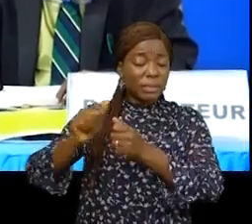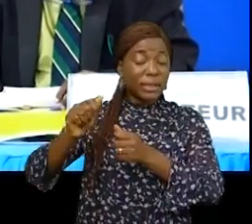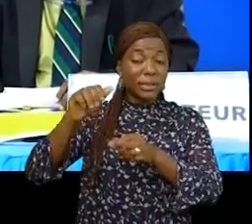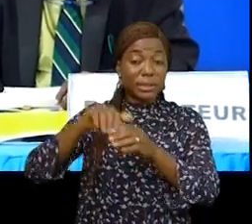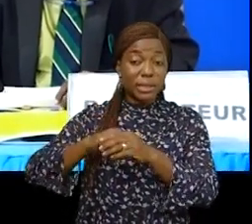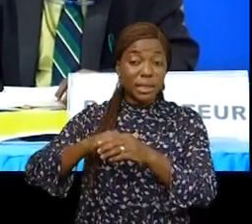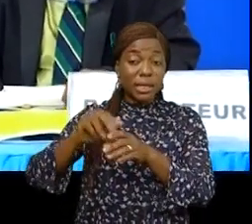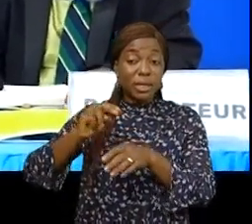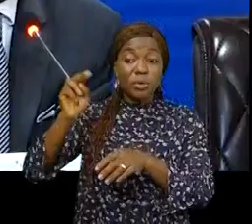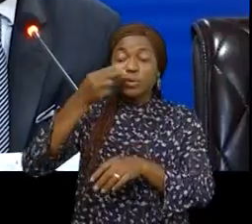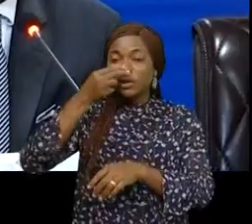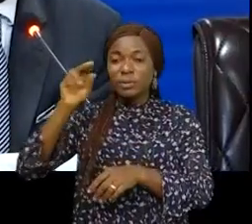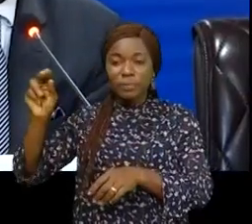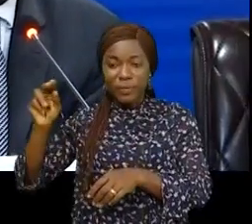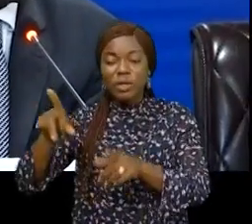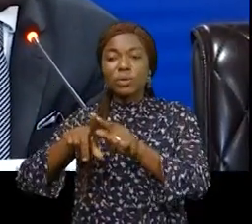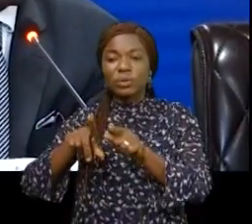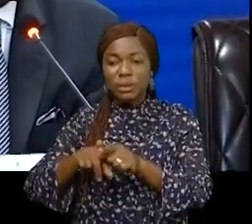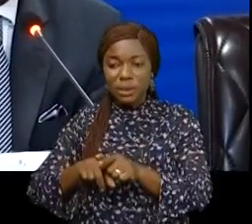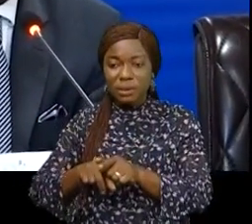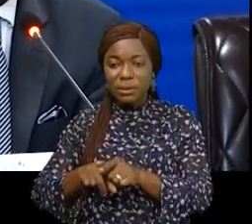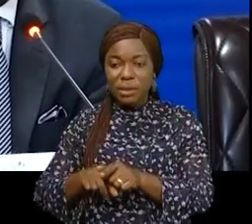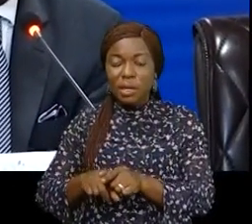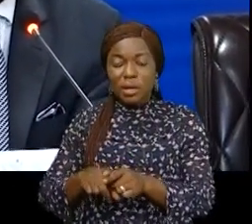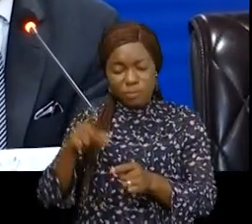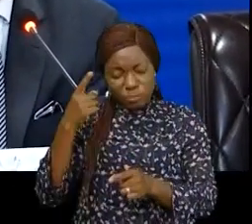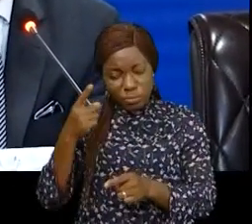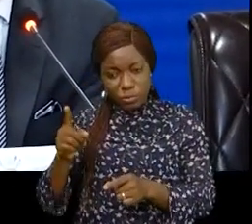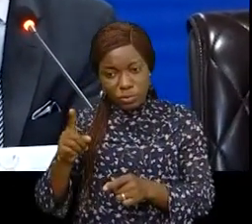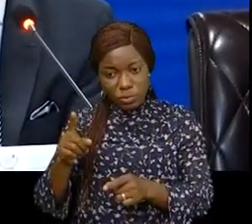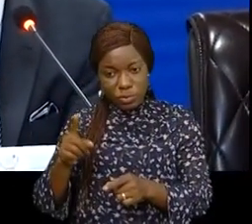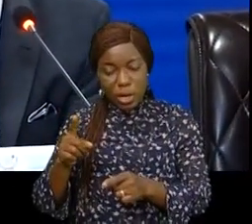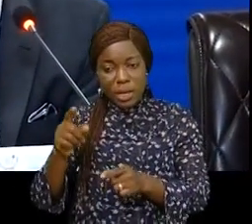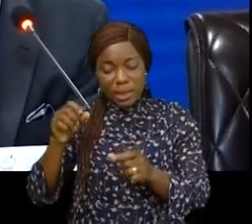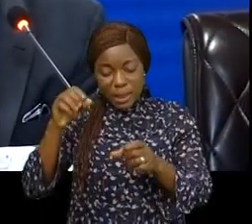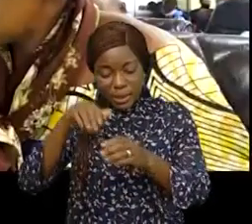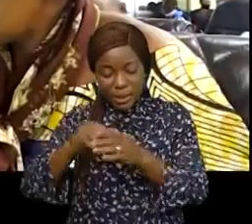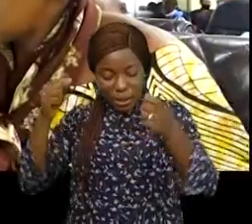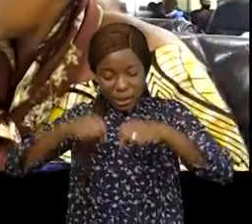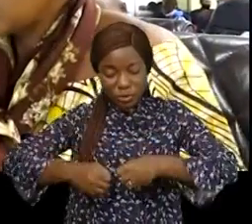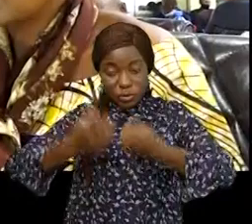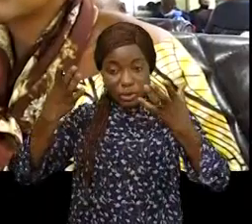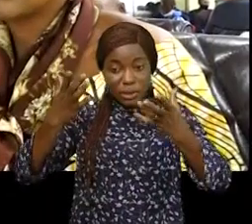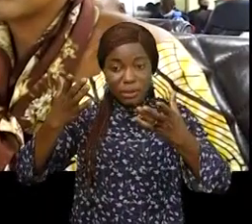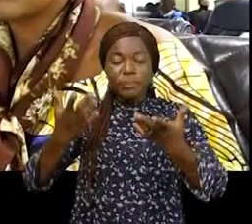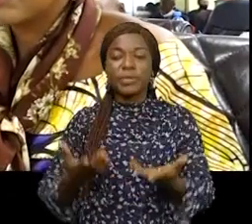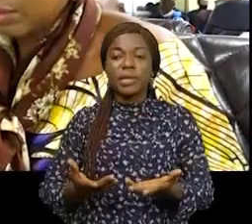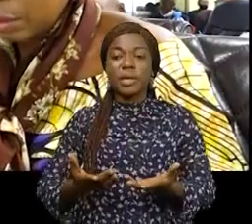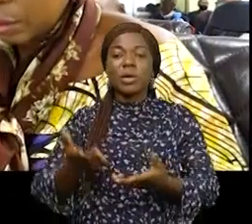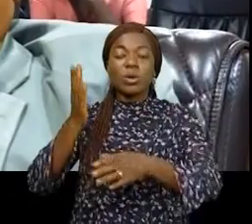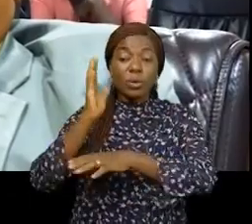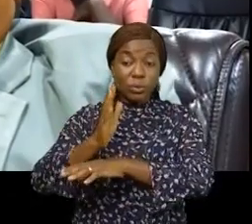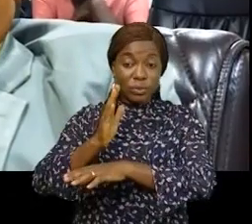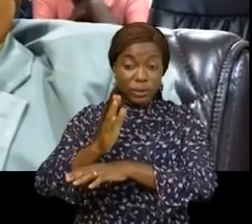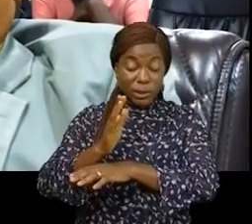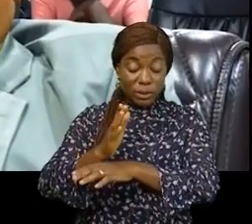population de ces coins du pays qui traversent des moments difficiles dû à l'éruption volcanique de Niragongo. Au Conseil, est en d